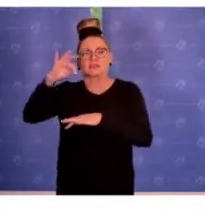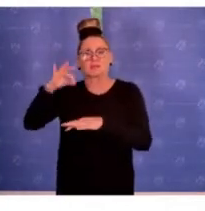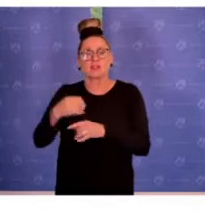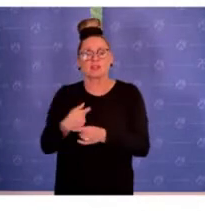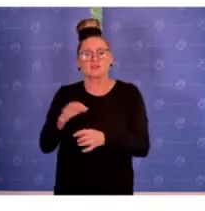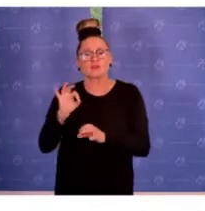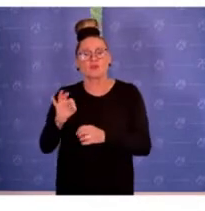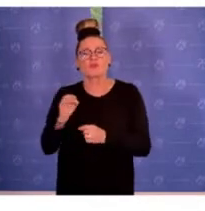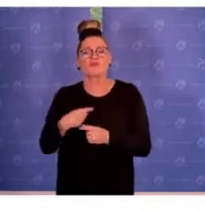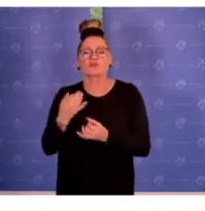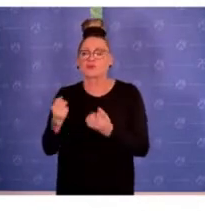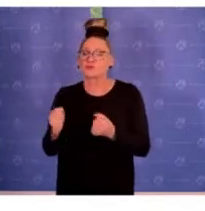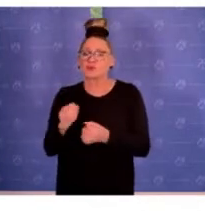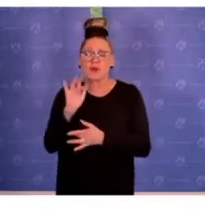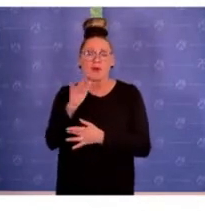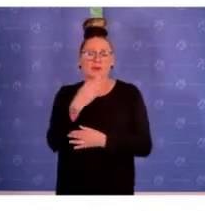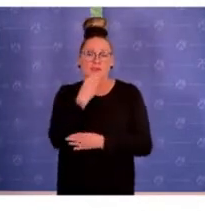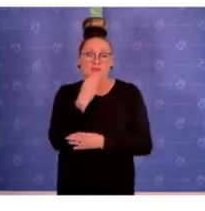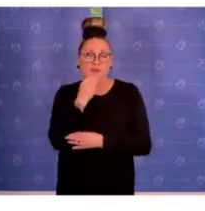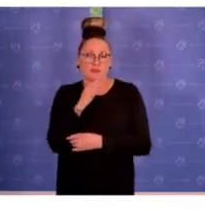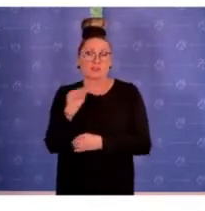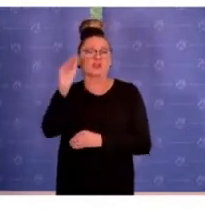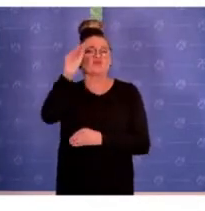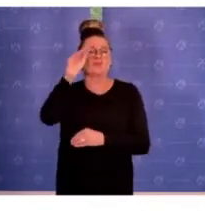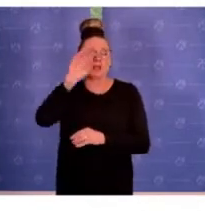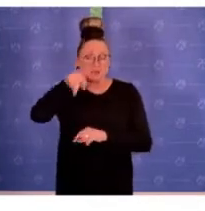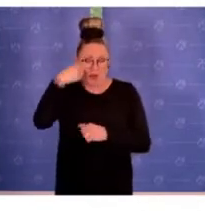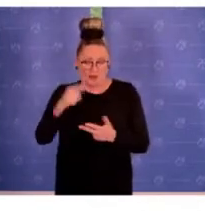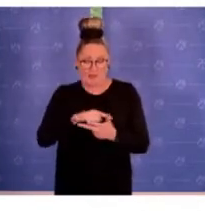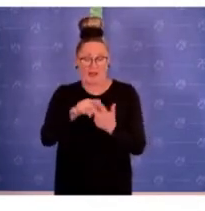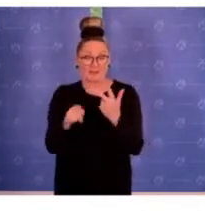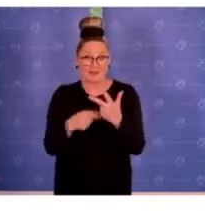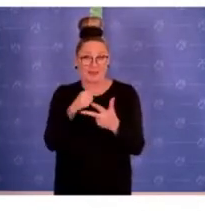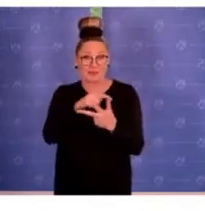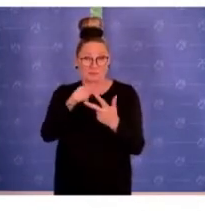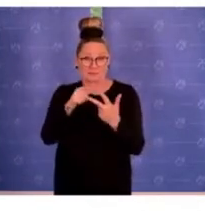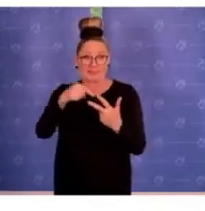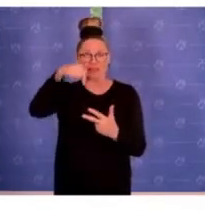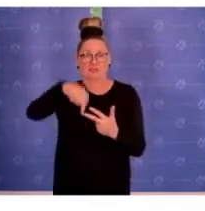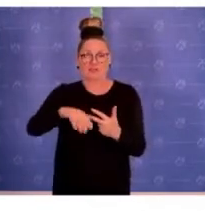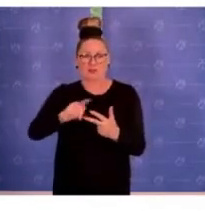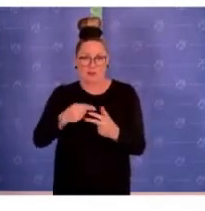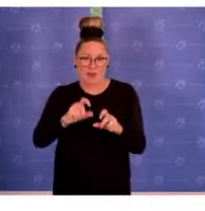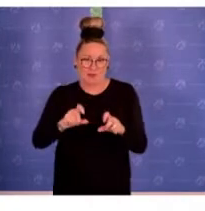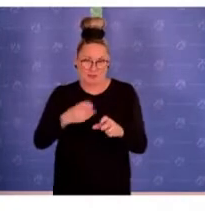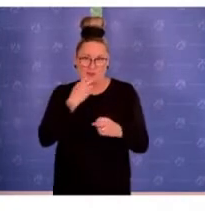in Bezug auf Antisemitismus vorzunehmen. Ich komme darauf im Einzelnen gleich auch noch mal ein bisschen zurück.